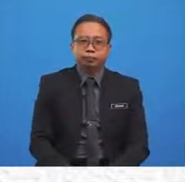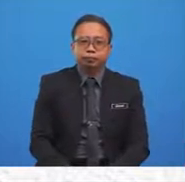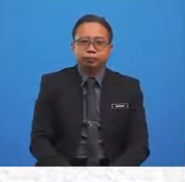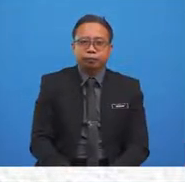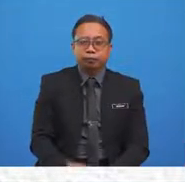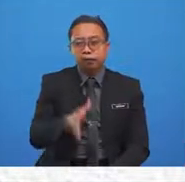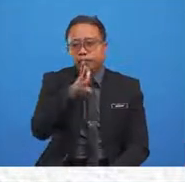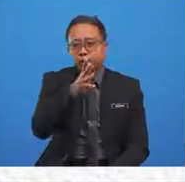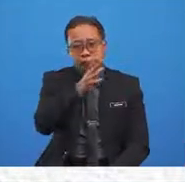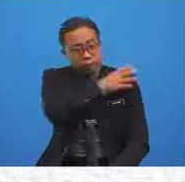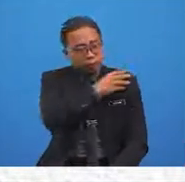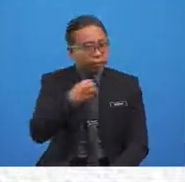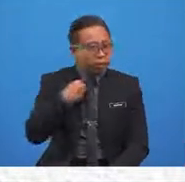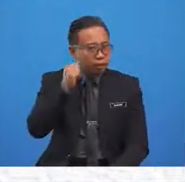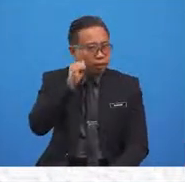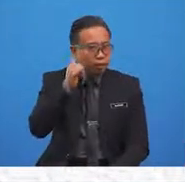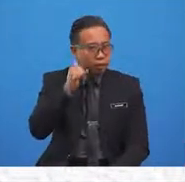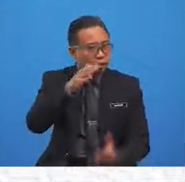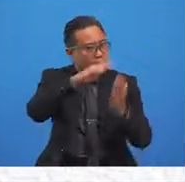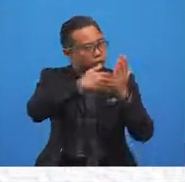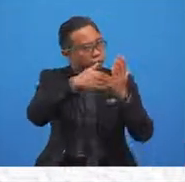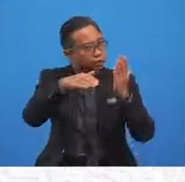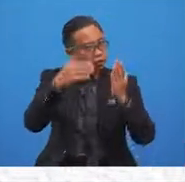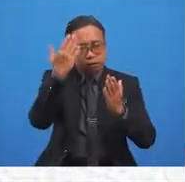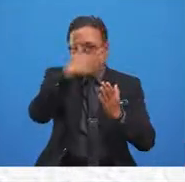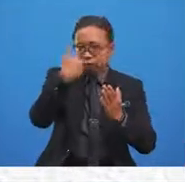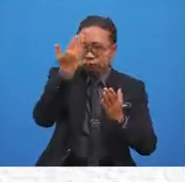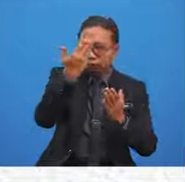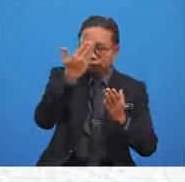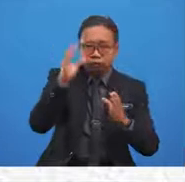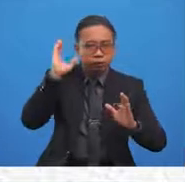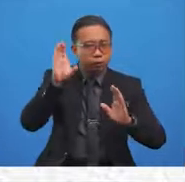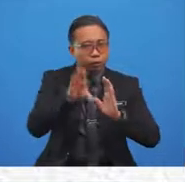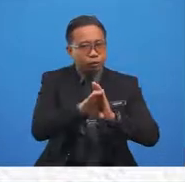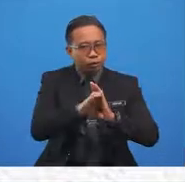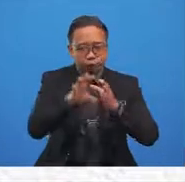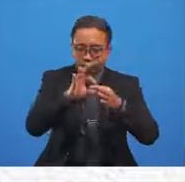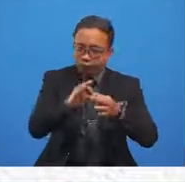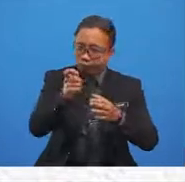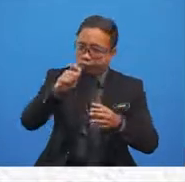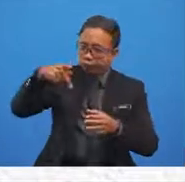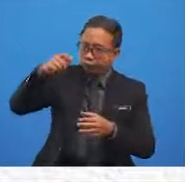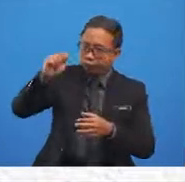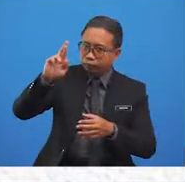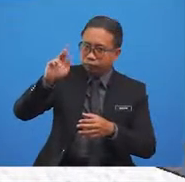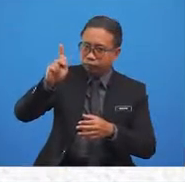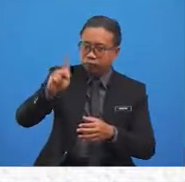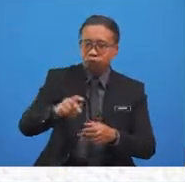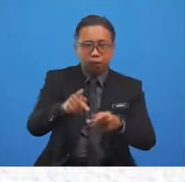Papa and Aliyah paint a beautiful picture of the park.